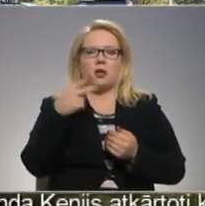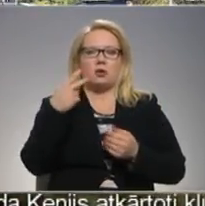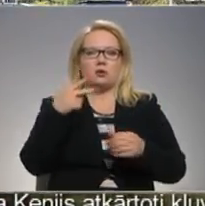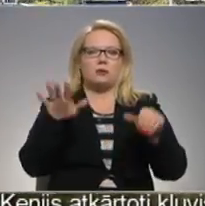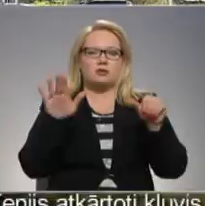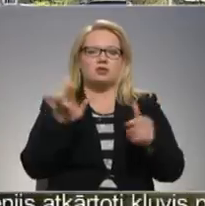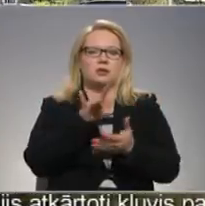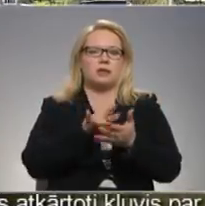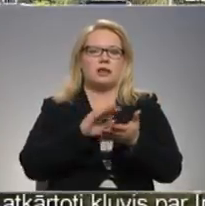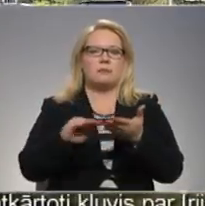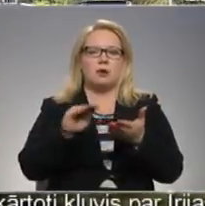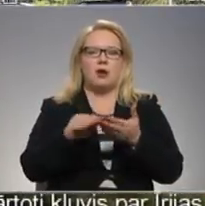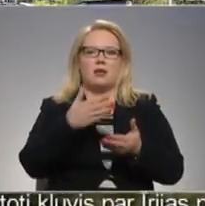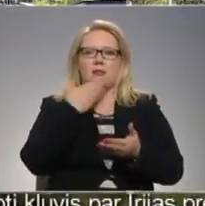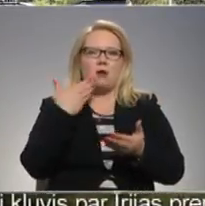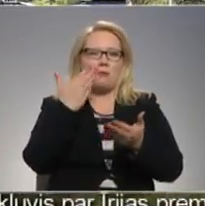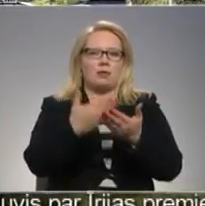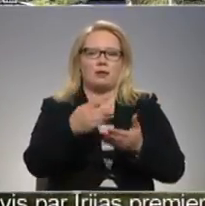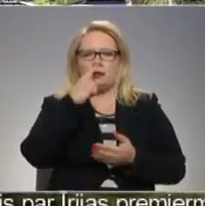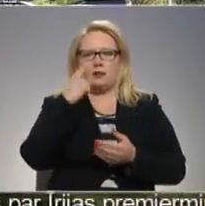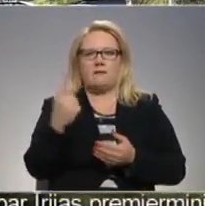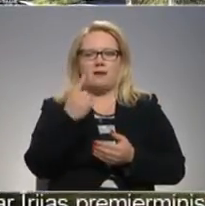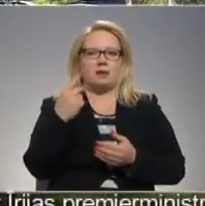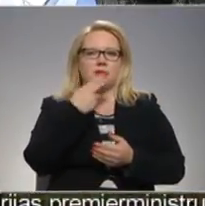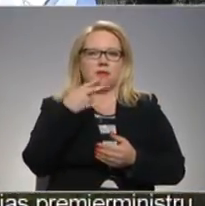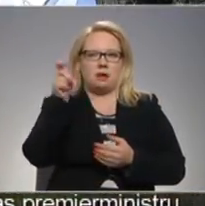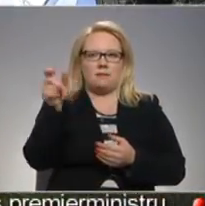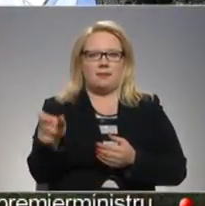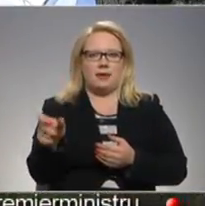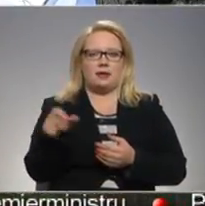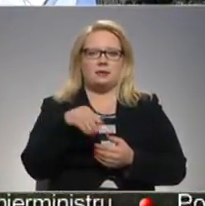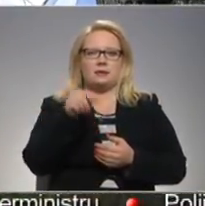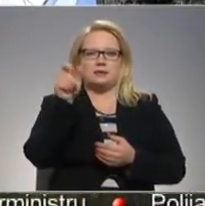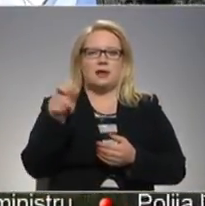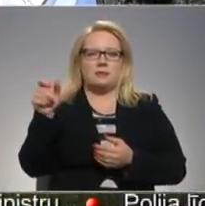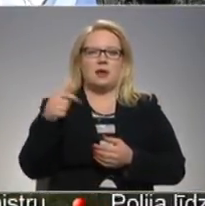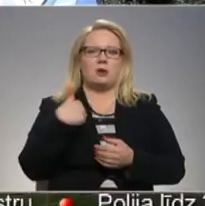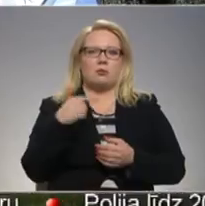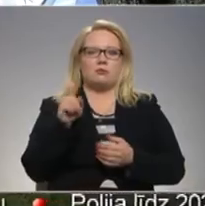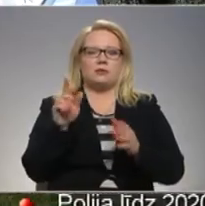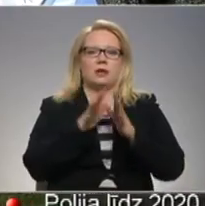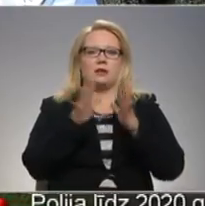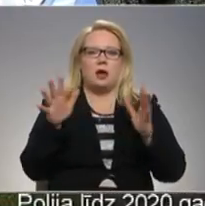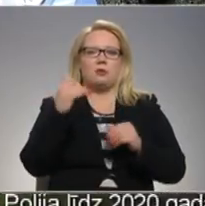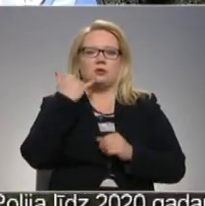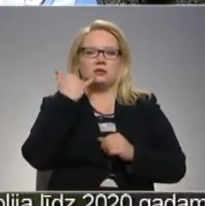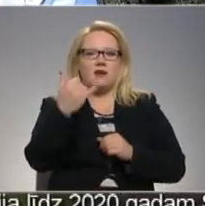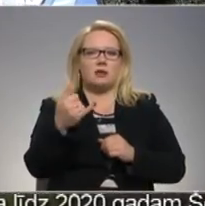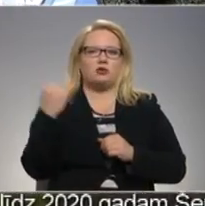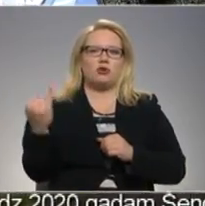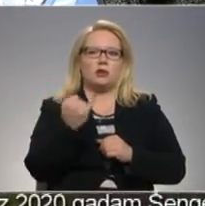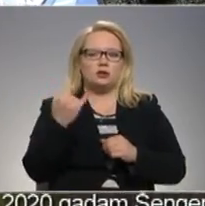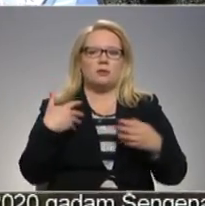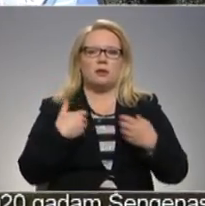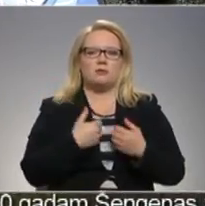centra birojiem nav pieteicies neviens saimnieks. Zemnieki ir mums daudz zvanījuši un interesējušies,